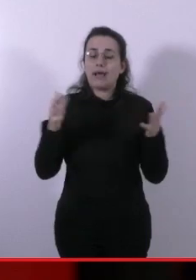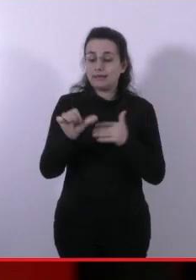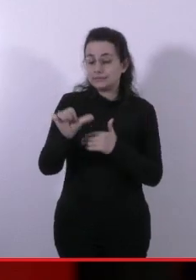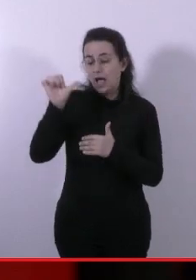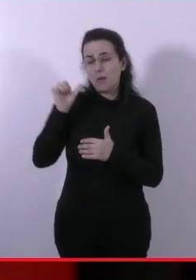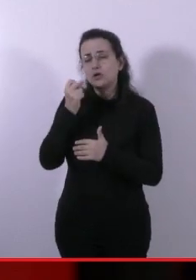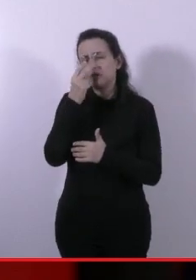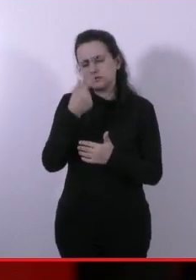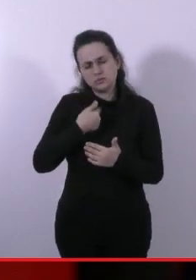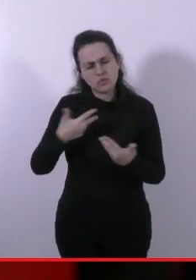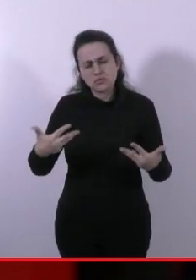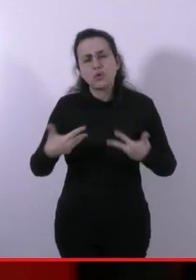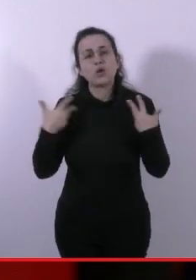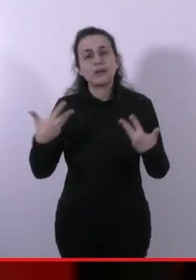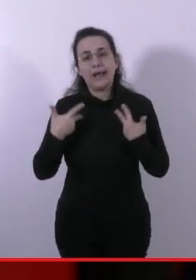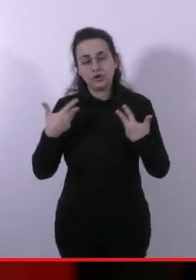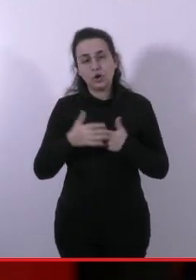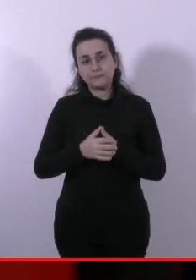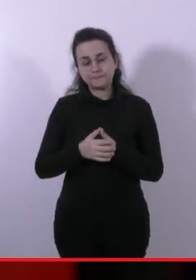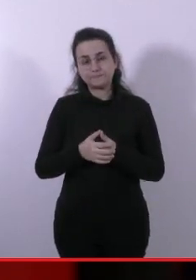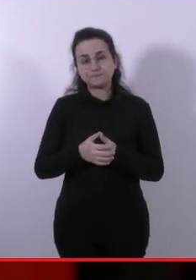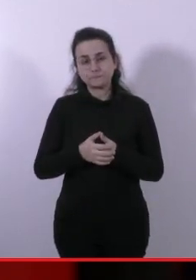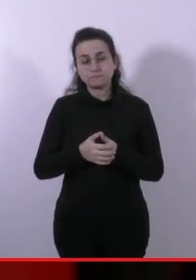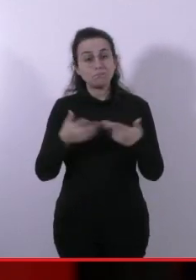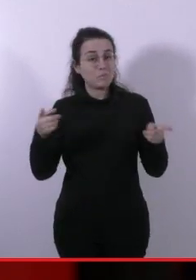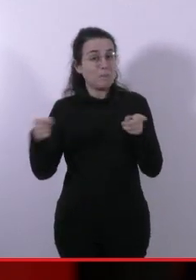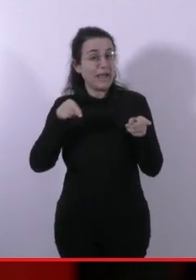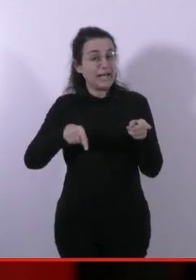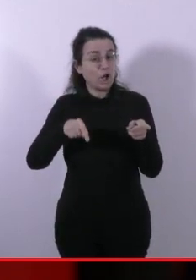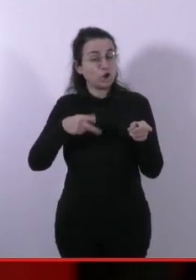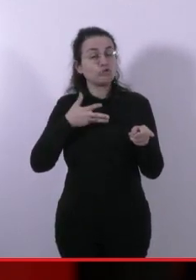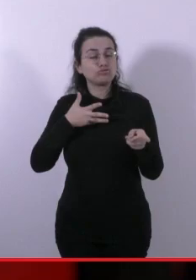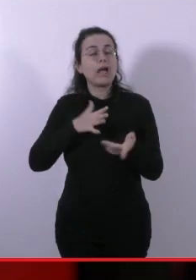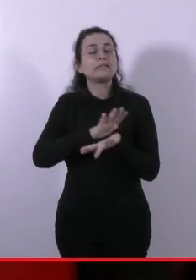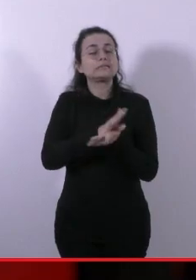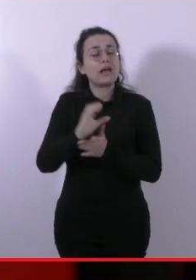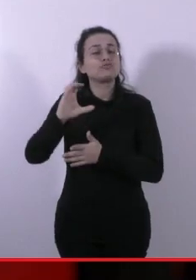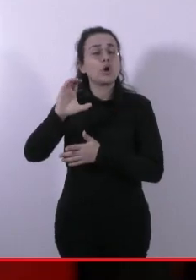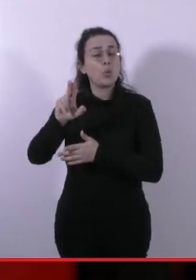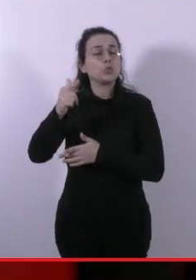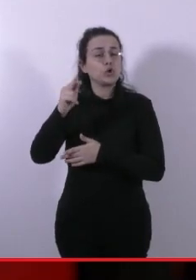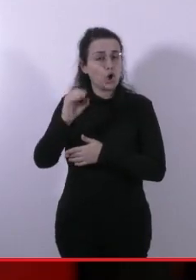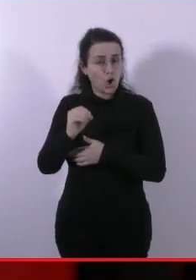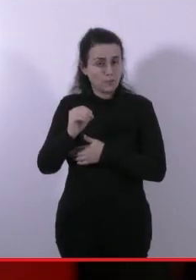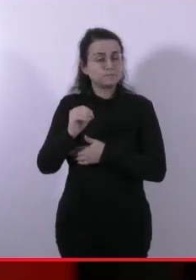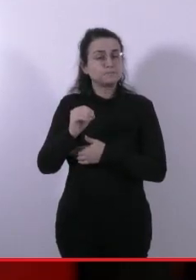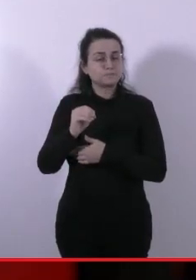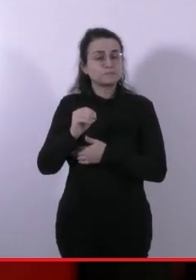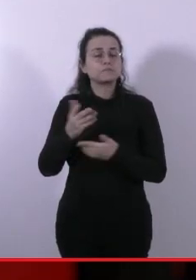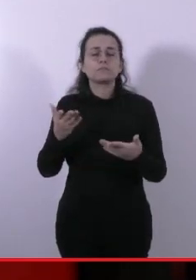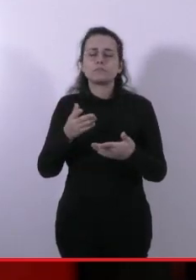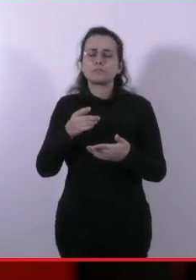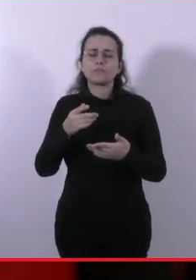Firenze. Quindi, sempre in questo periodo, abbiamo assistito alla stagia di Cutlo, continua la stagia di